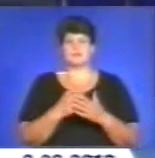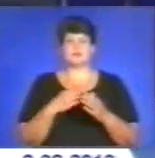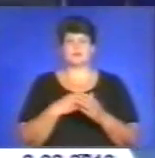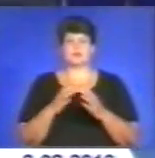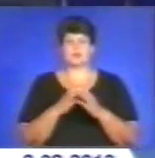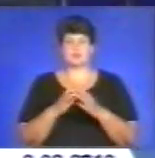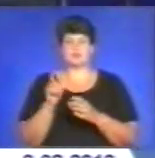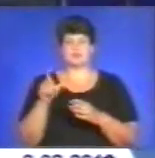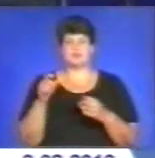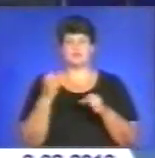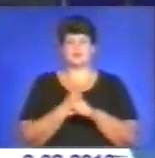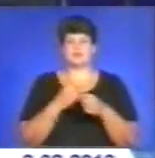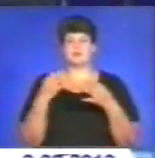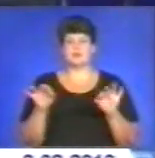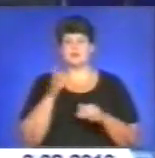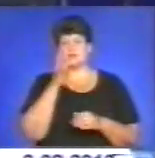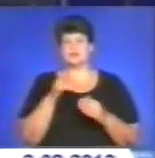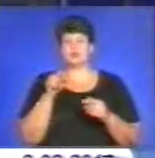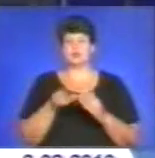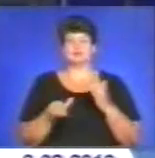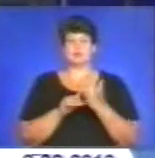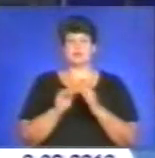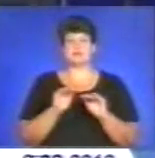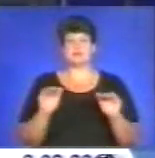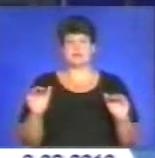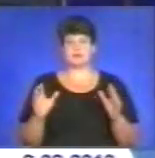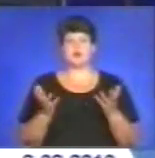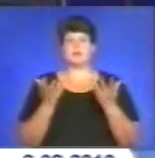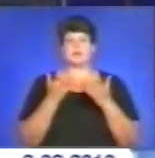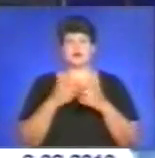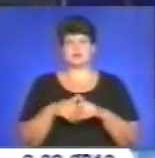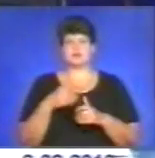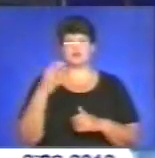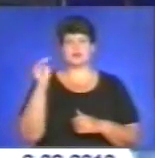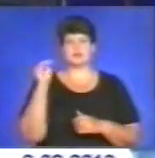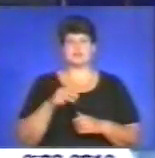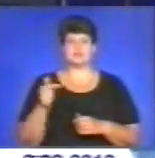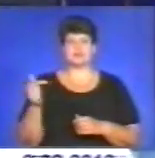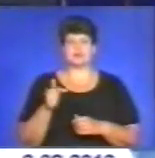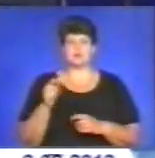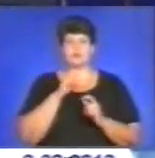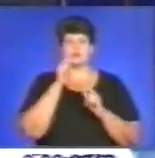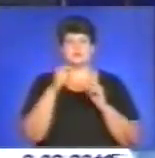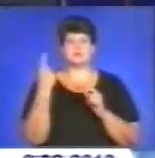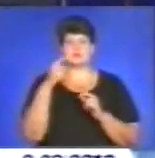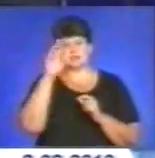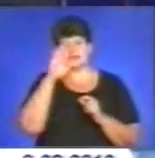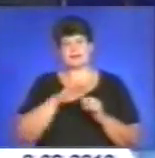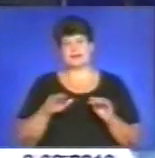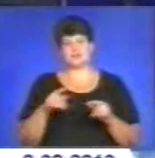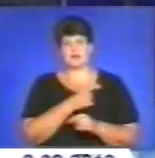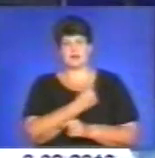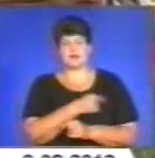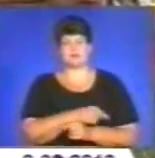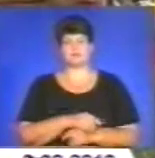людей працювала у вільний час для того, щоб допомогти дітям. Обладнання на майже 40 тисяч гривень подарували обласній дитячій лікарні.